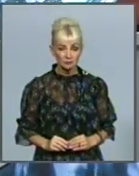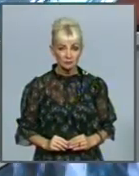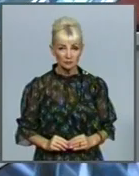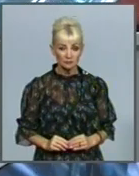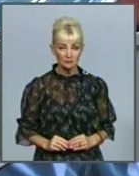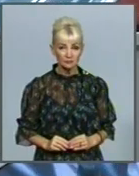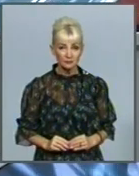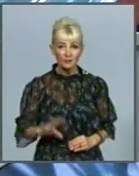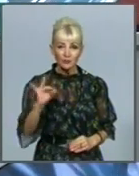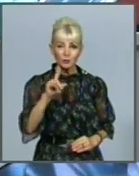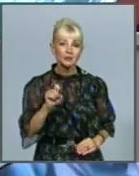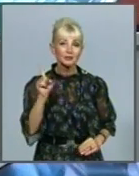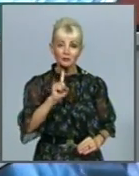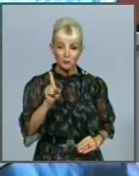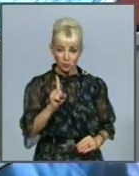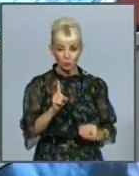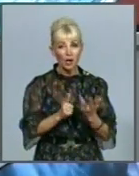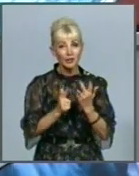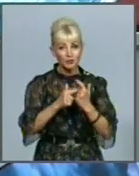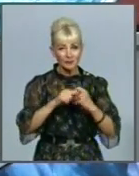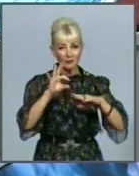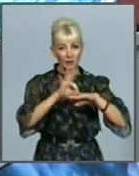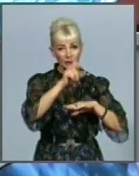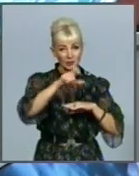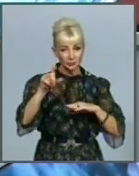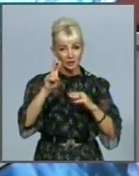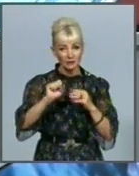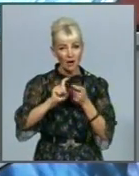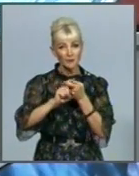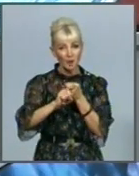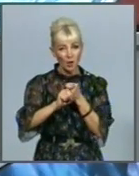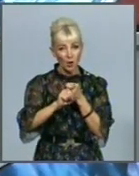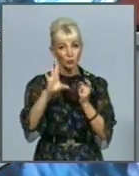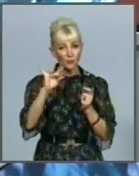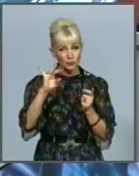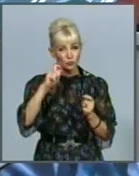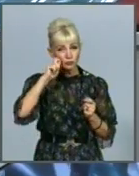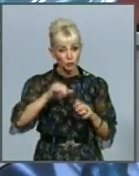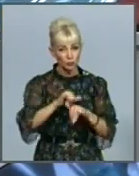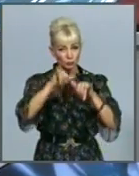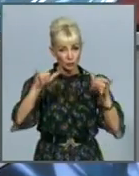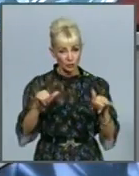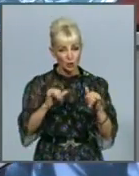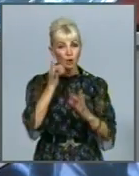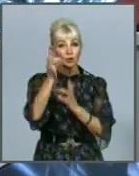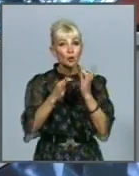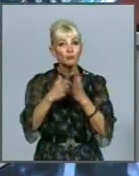Все через те, що кількість хворих на коронавірус в Україні продовжує зростати, приріст на добу більше тисячі осіб. Що з цього